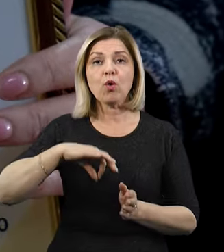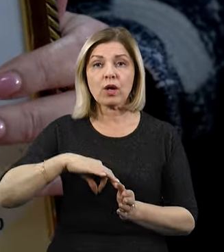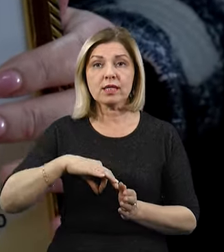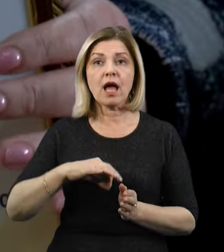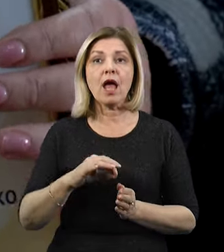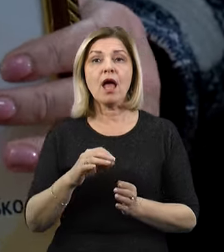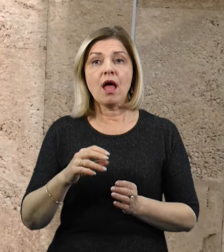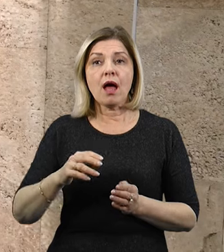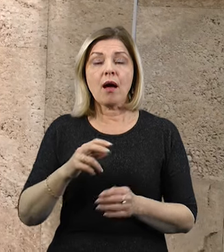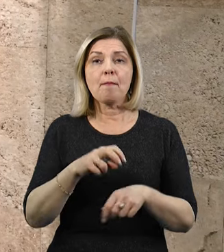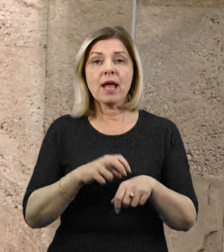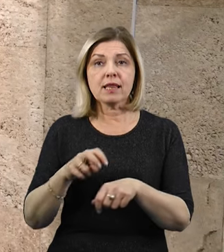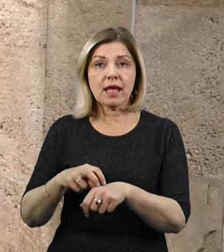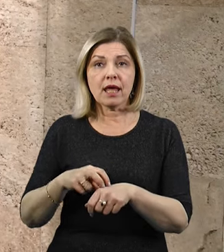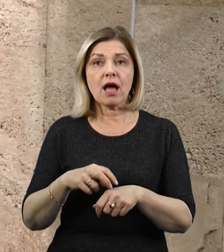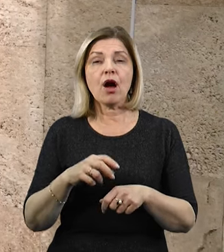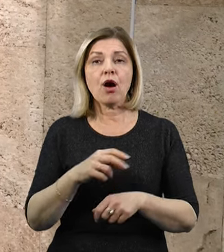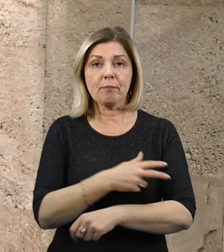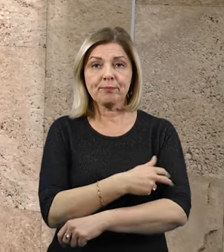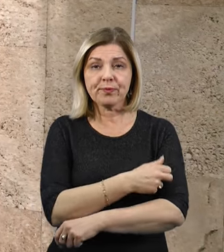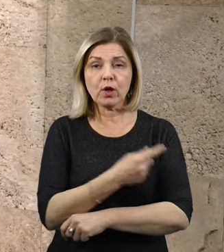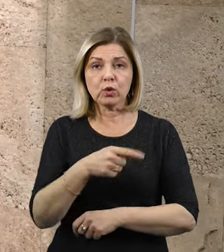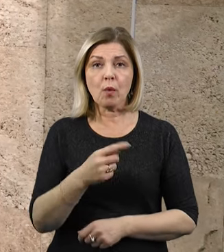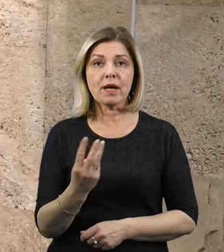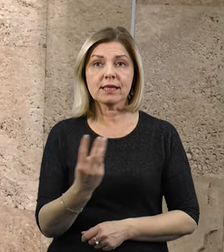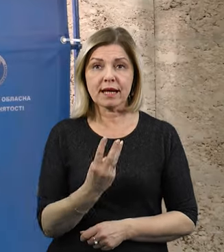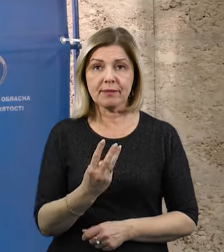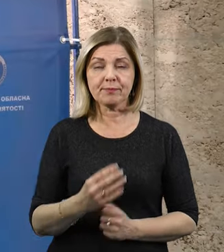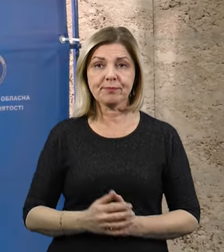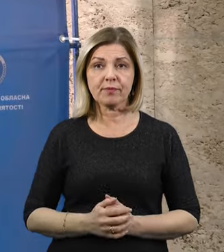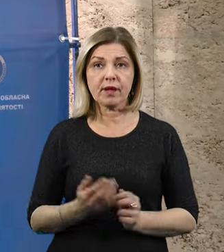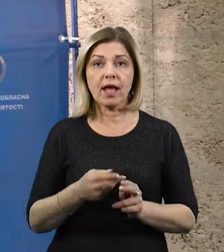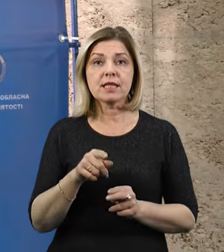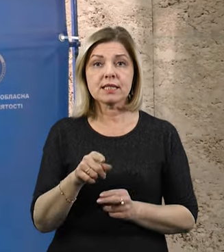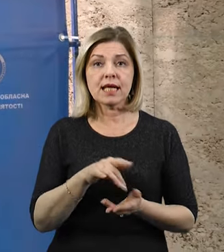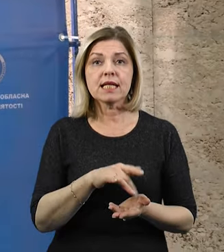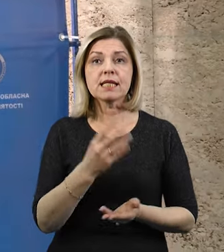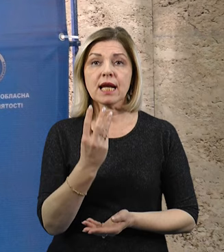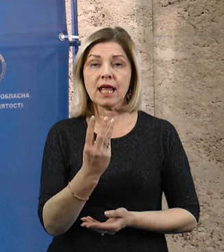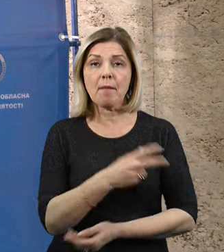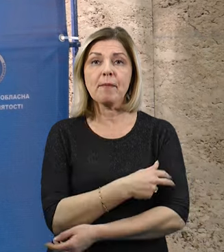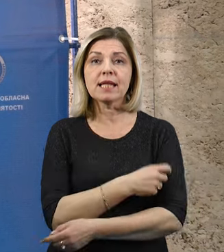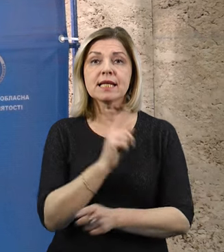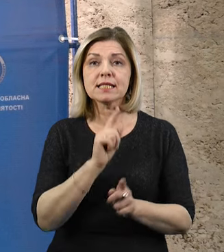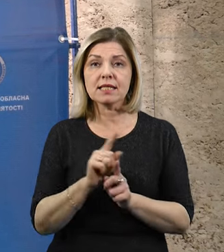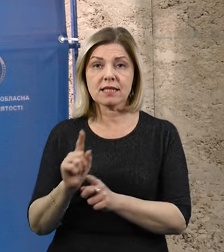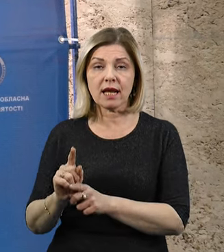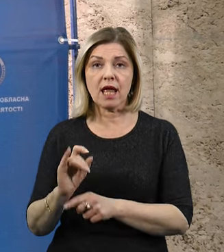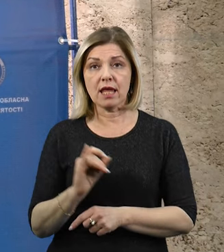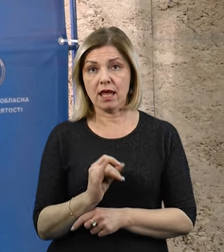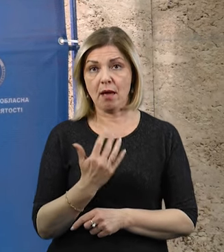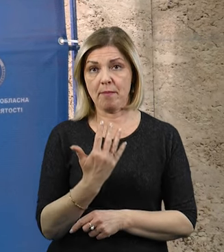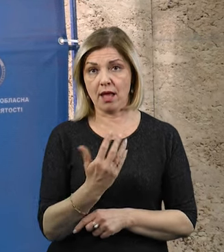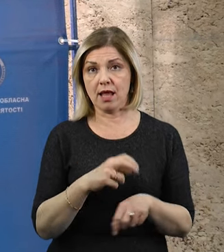медико-санітарної допомоги номер три, каже його директорка Вікторія Заміхановська. Це три медичні сестри і п'ять лікарів.